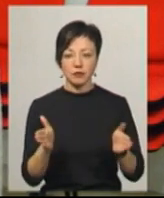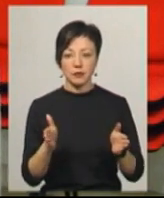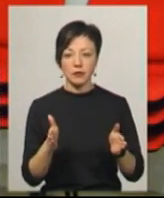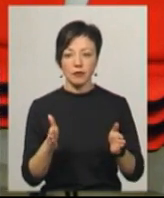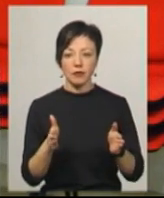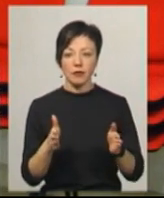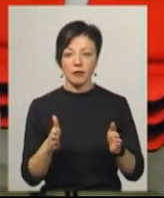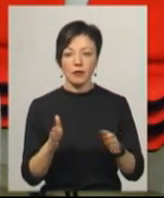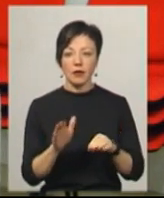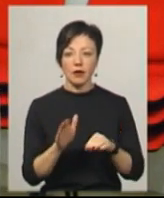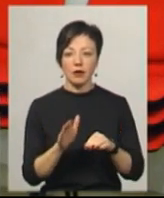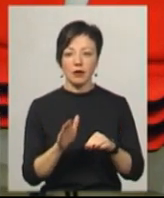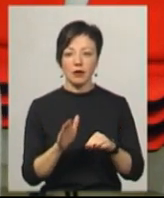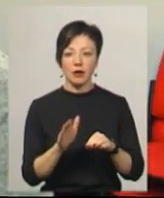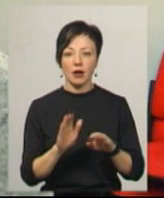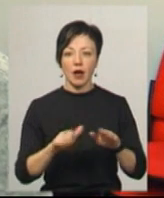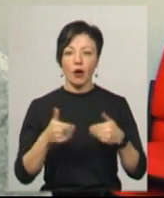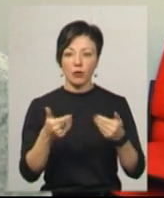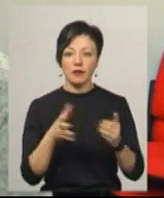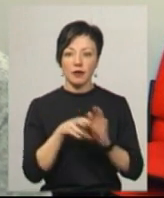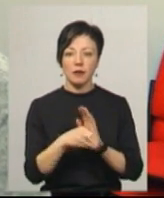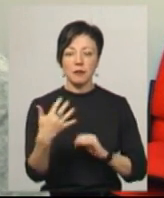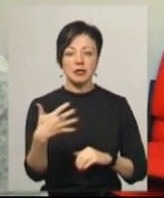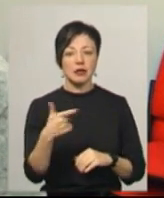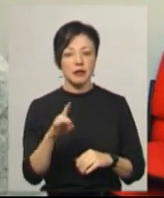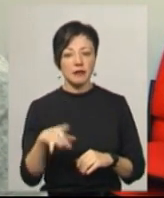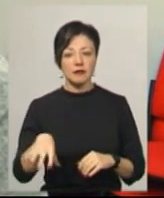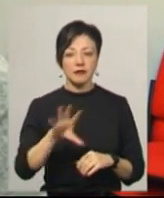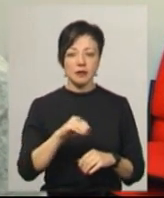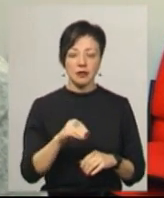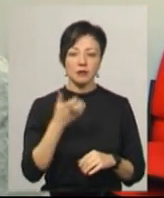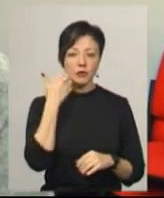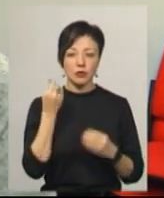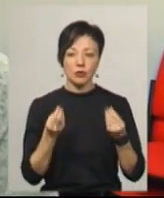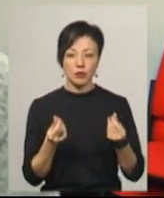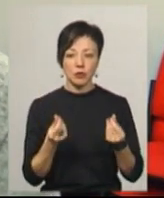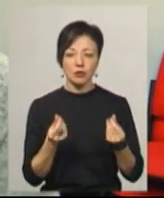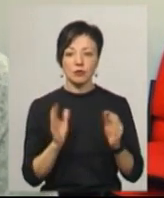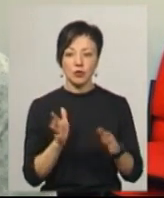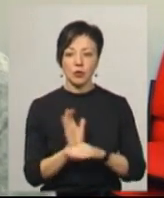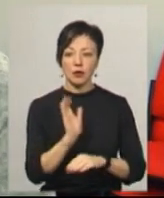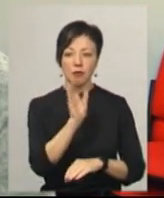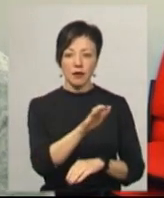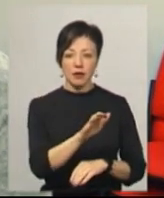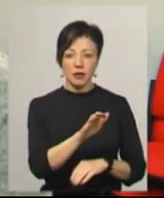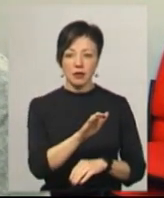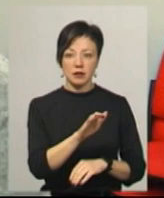давати благодійний і рекомендований внесок – 50 гривень. І всі виручені кошти також будуть